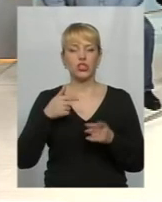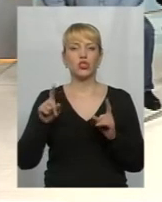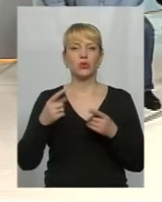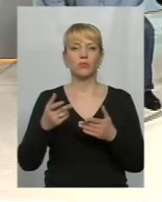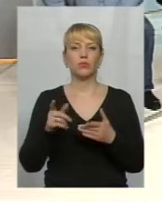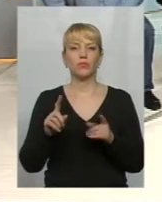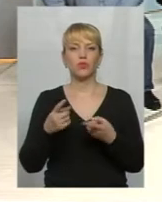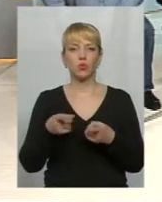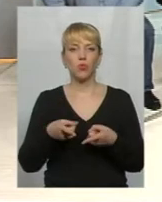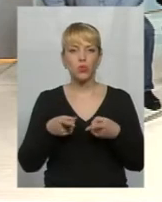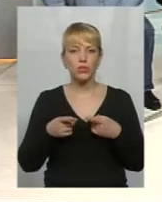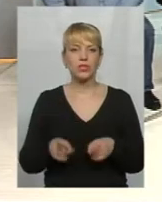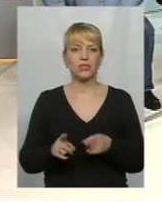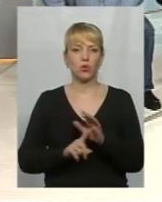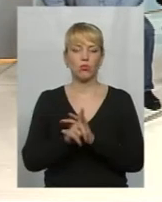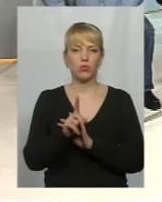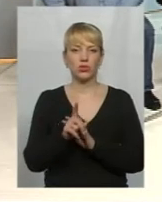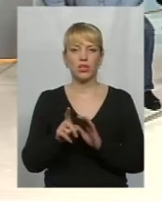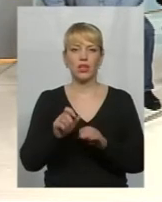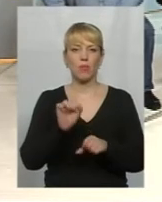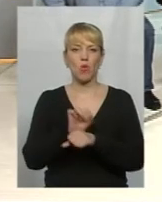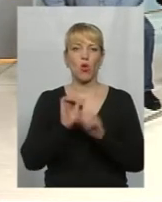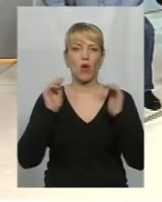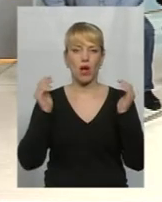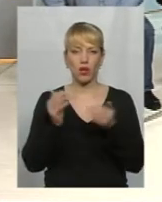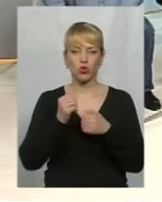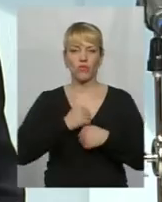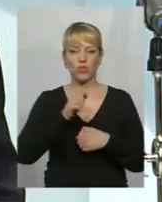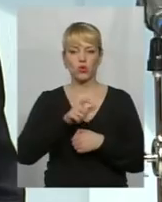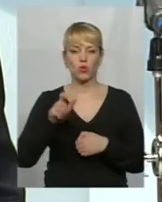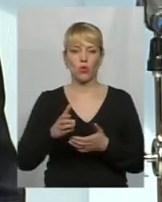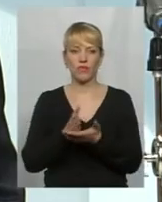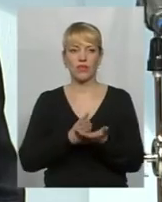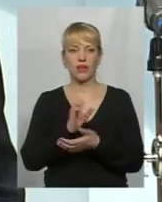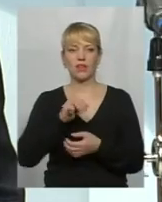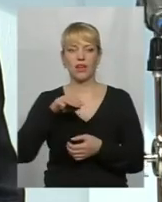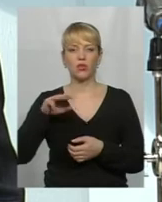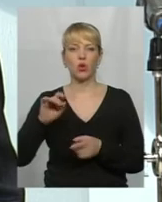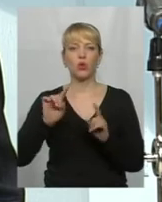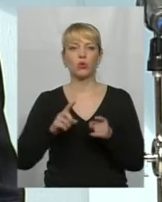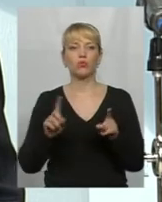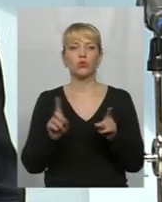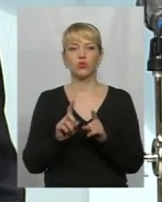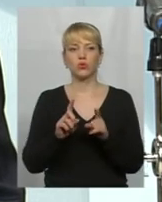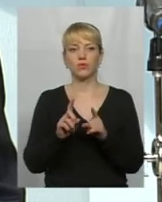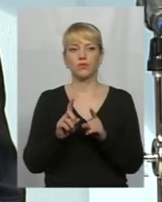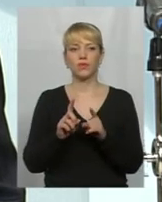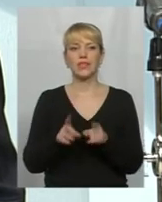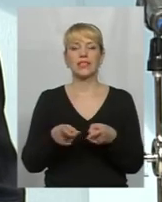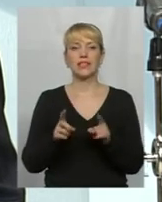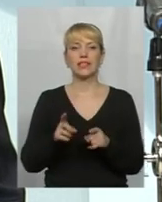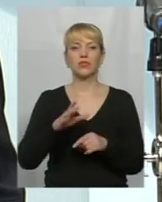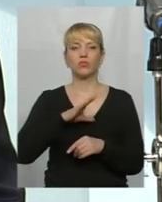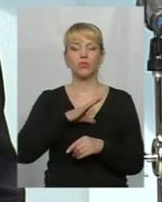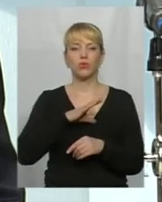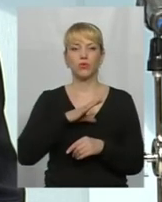дійсно почали блокаду військові, ветерани АТО? Тому що, дійсно, було